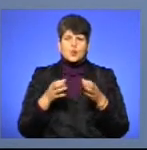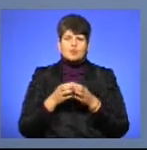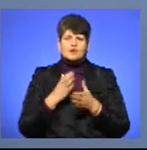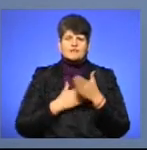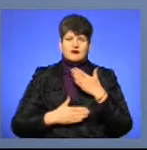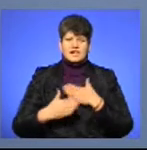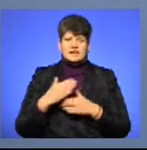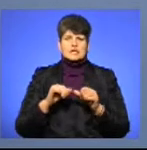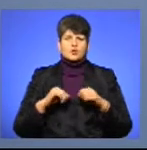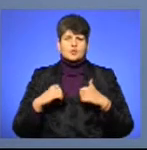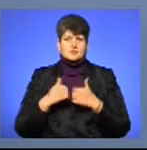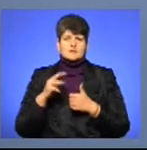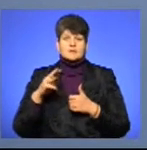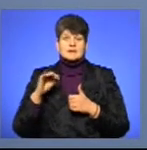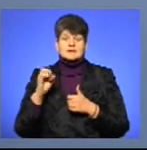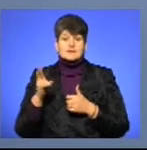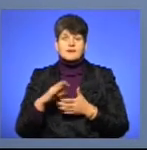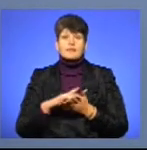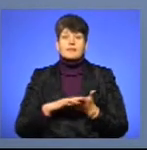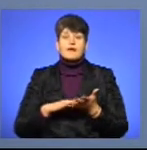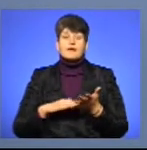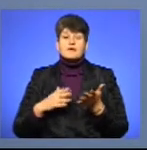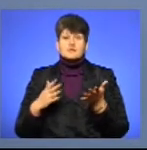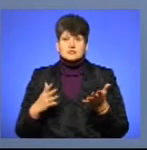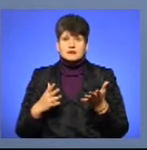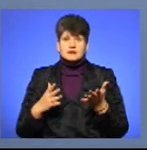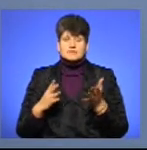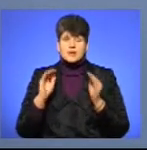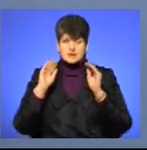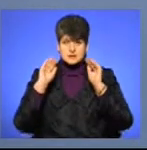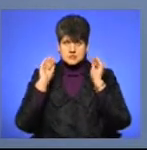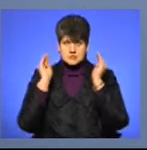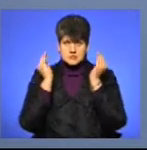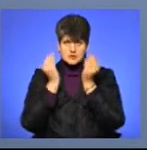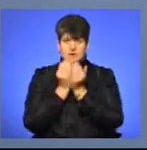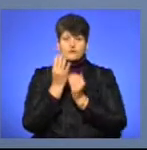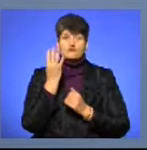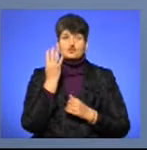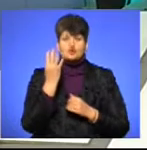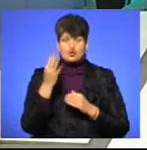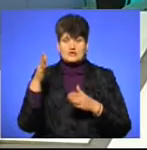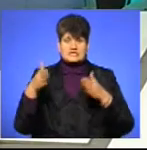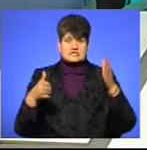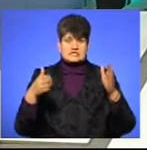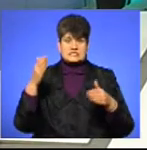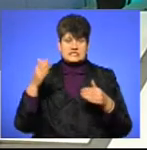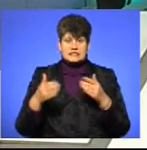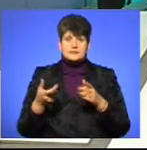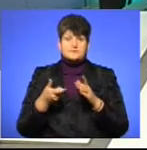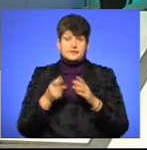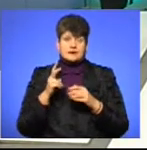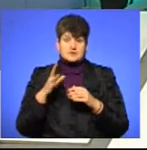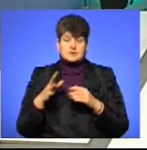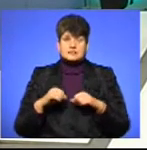інвалідності на комісії МІФСЕК, і далі вона замикається в чотирьох сцінах, намагається створити якийсь